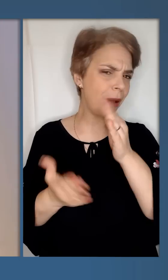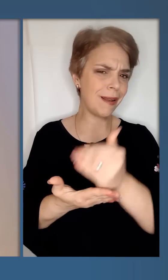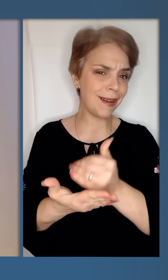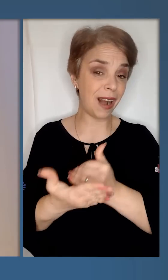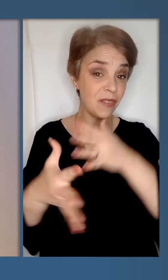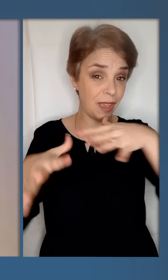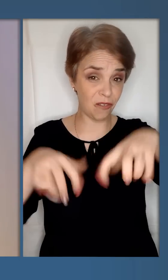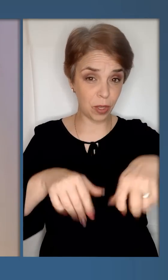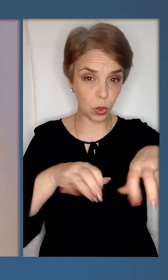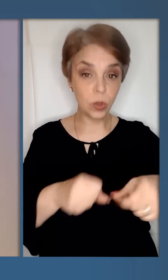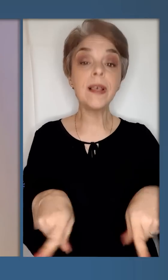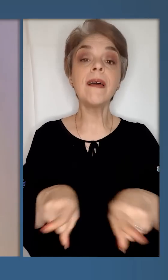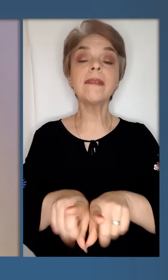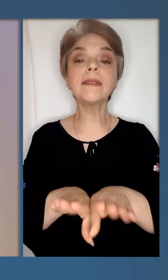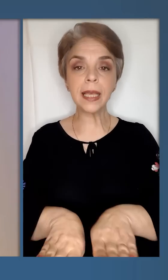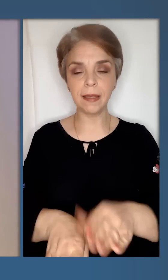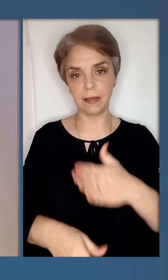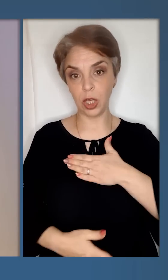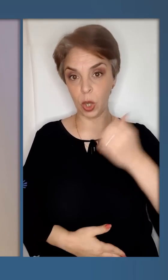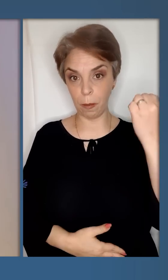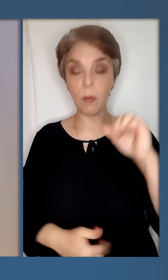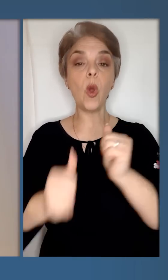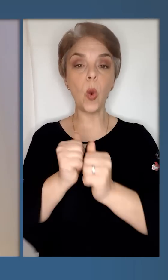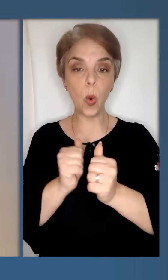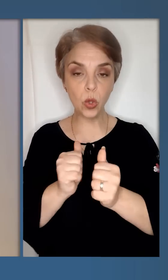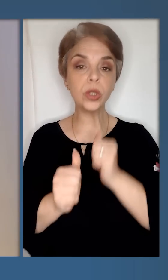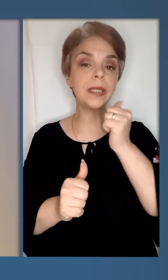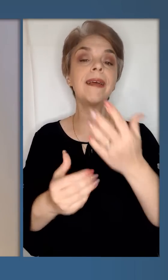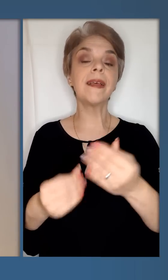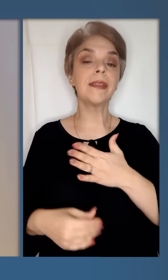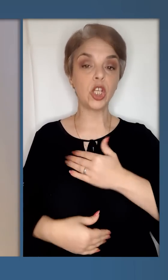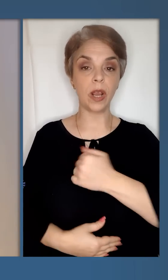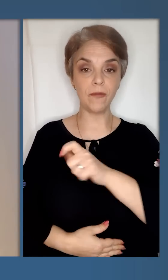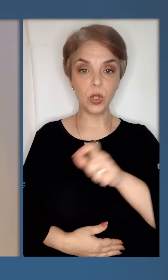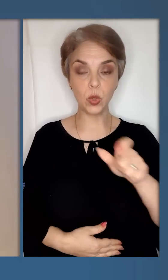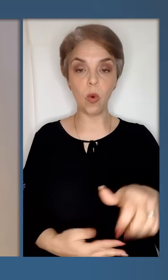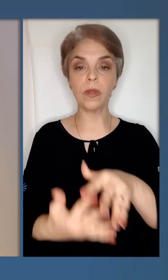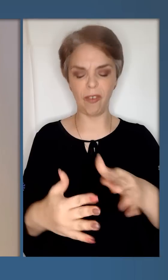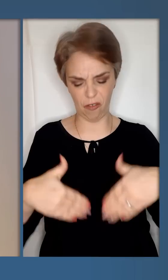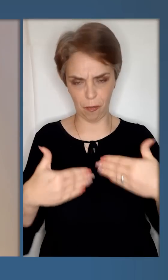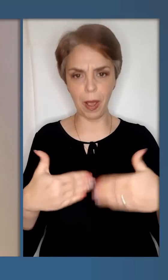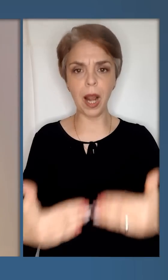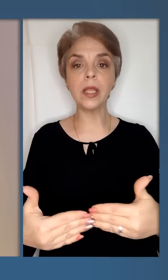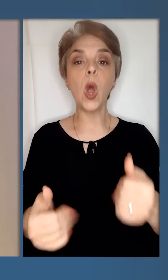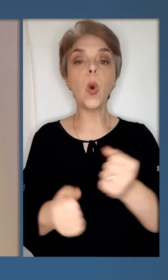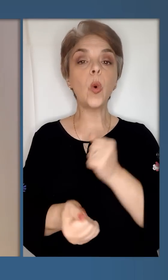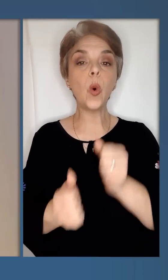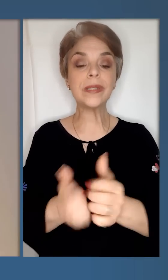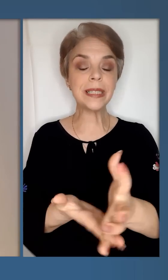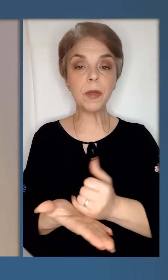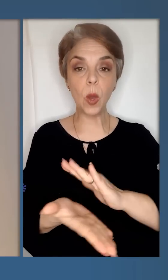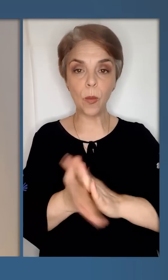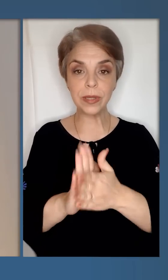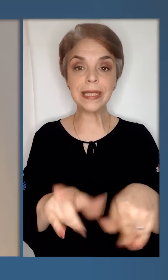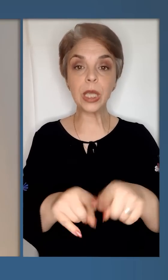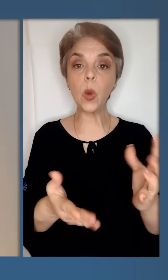мінімальний графік відключений – це саме такі перемоги. Кожен крок наших військових на фронті вперед, кожна